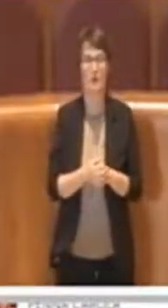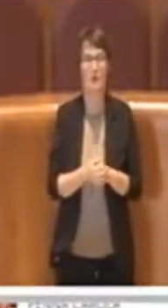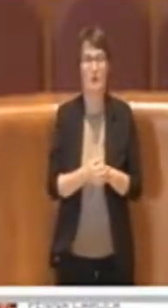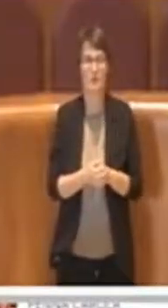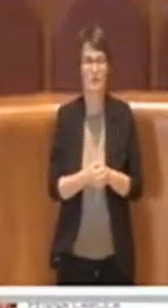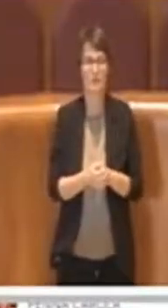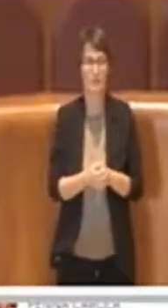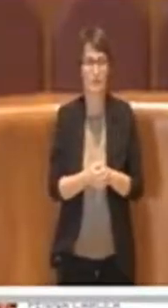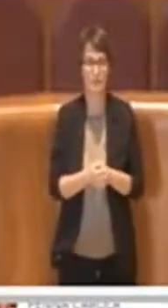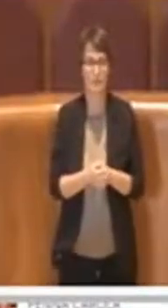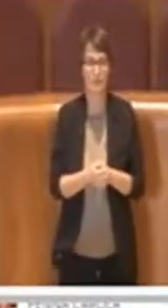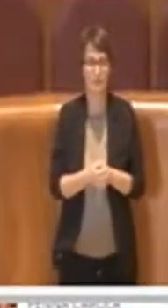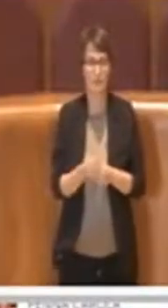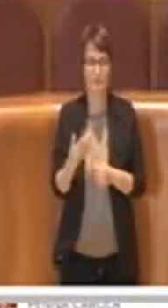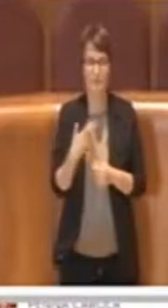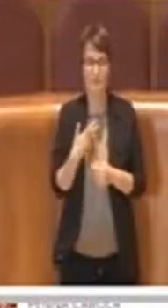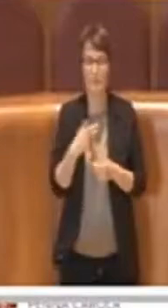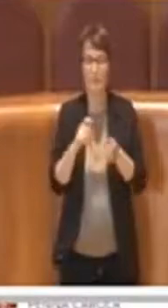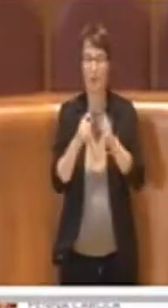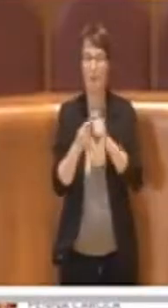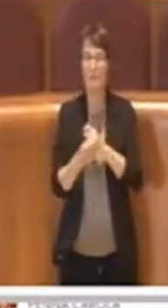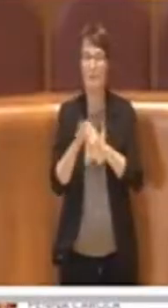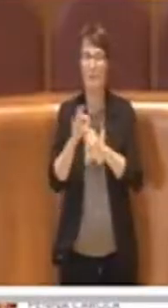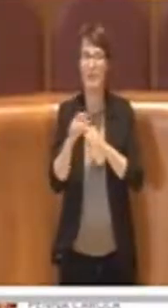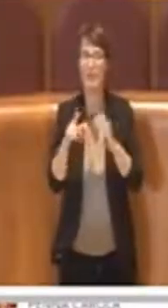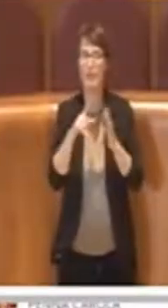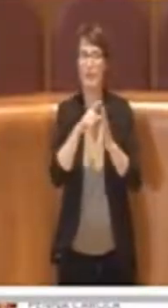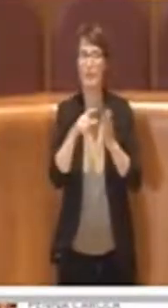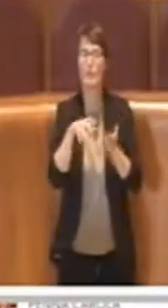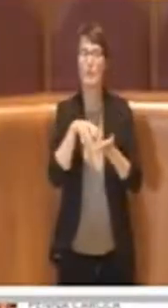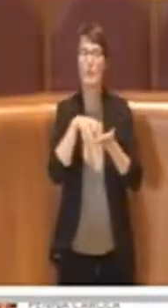modificare le premesse inserendo